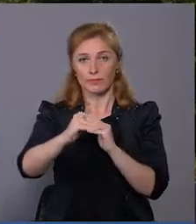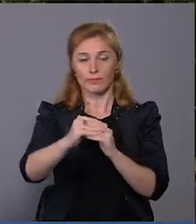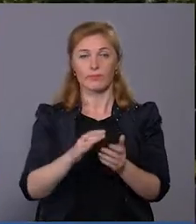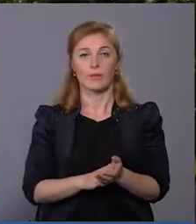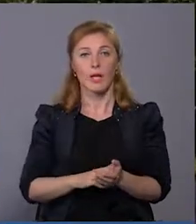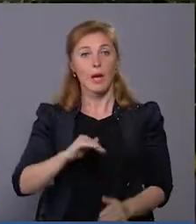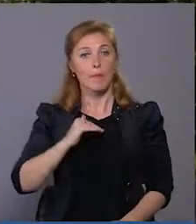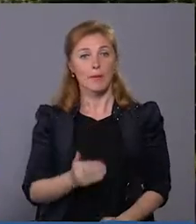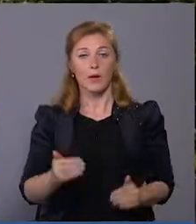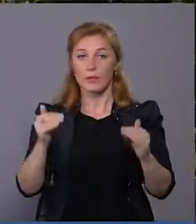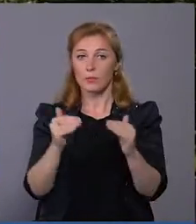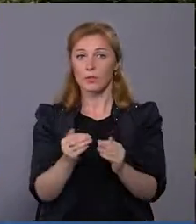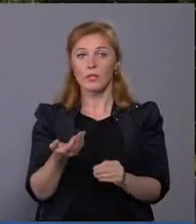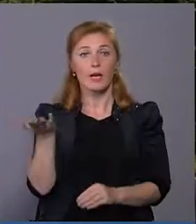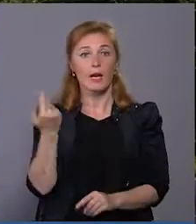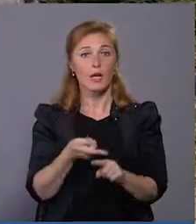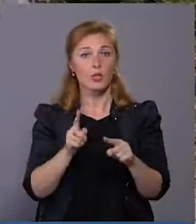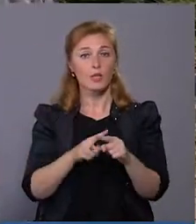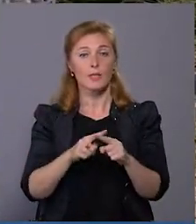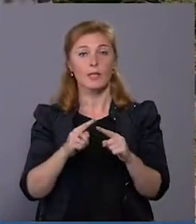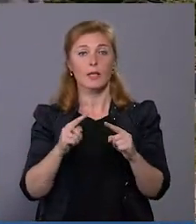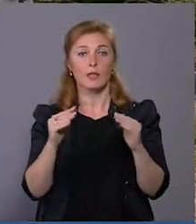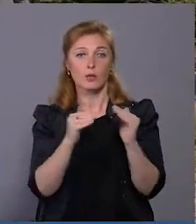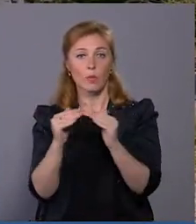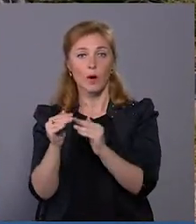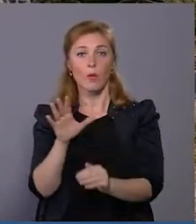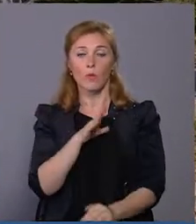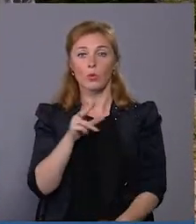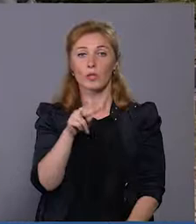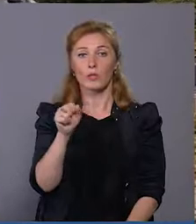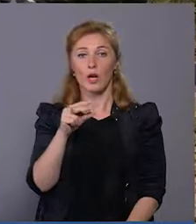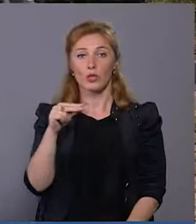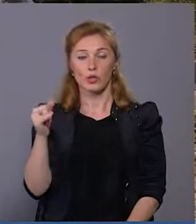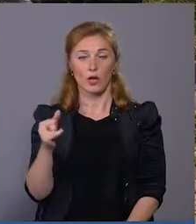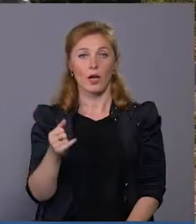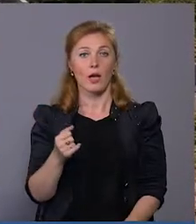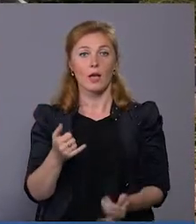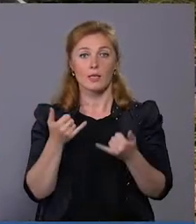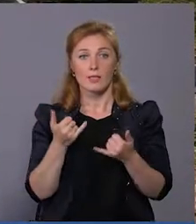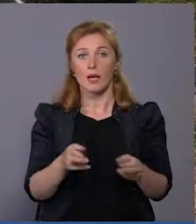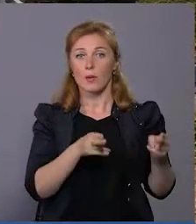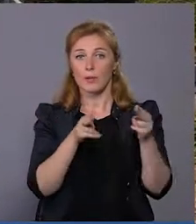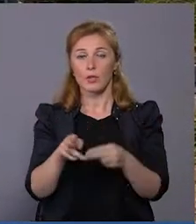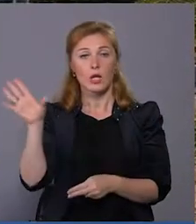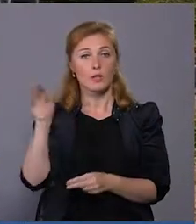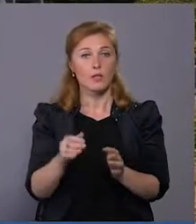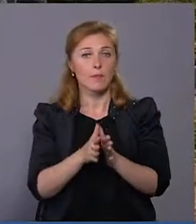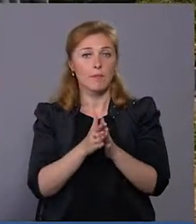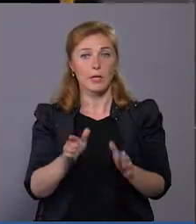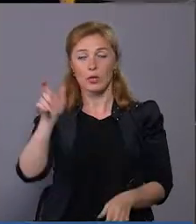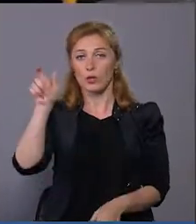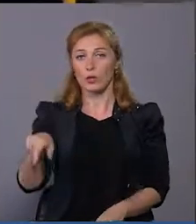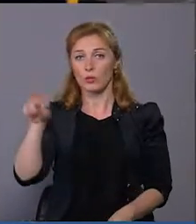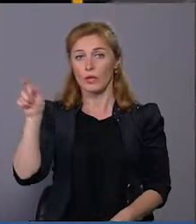приватні будинки. Раніше ці оселі були дачами містян, але в останні роки сюди, подалі від центру, приїжджає все більше людей. Саме власники